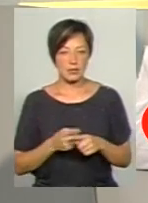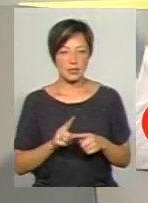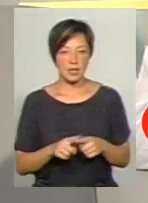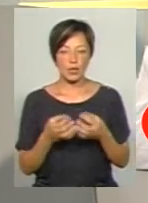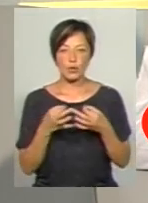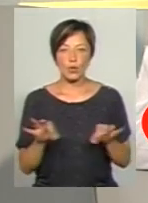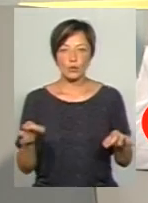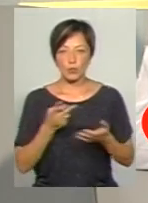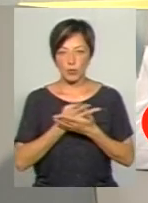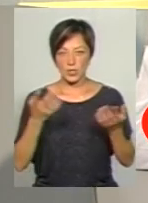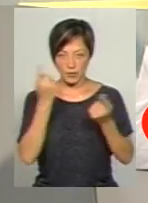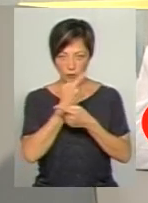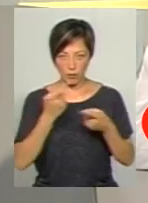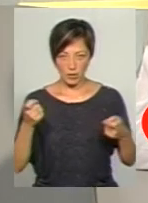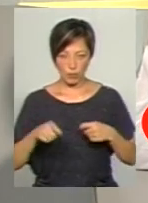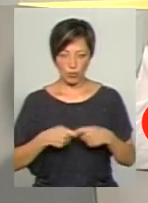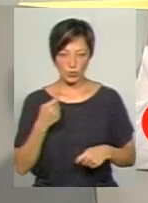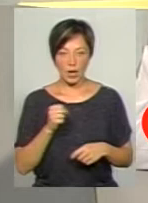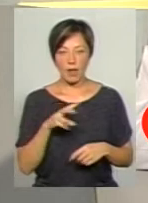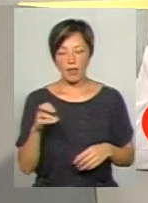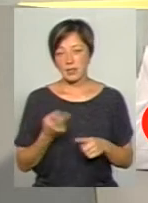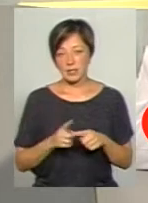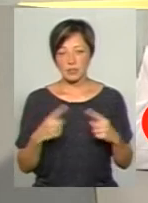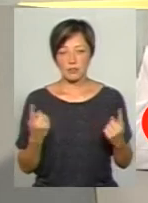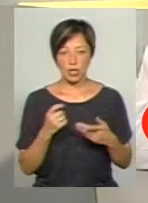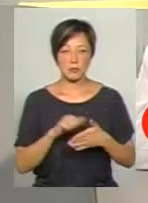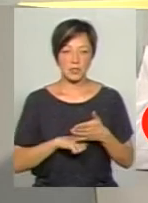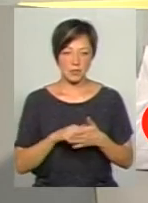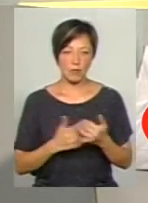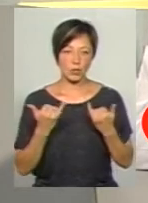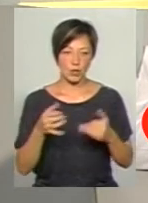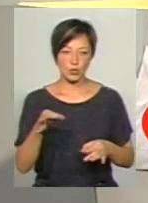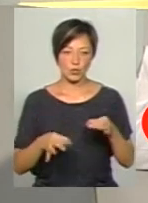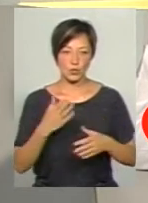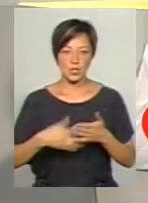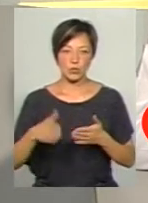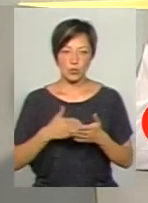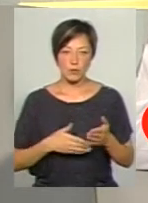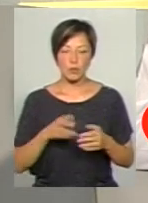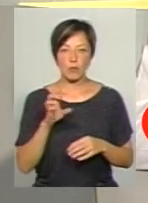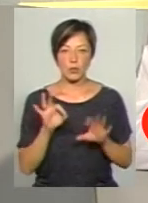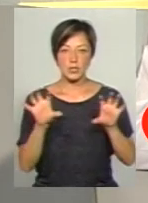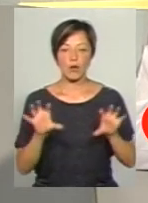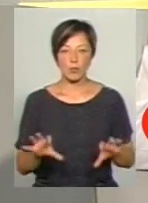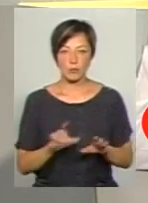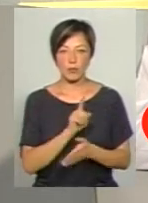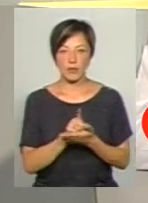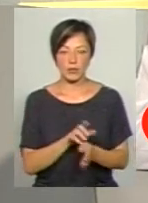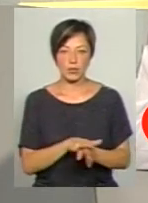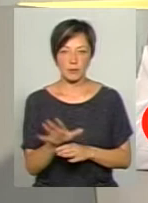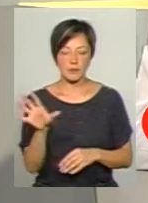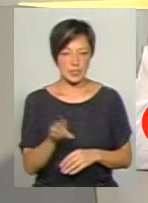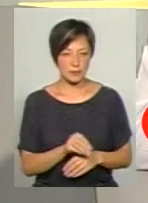доступ до публічної інформації, власне, порушено. Але це, звичайно, є підставою для суду скасовувати через те, що закон повинні дотримуватись всі.